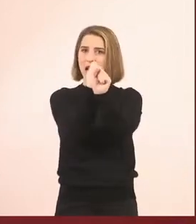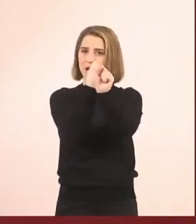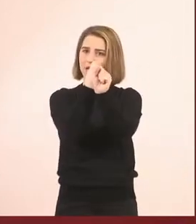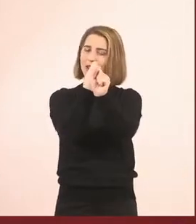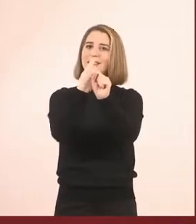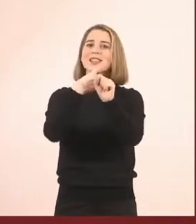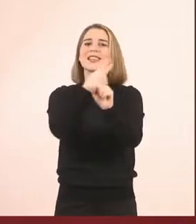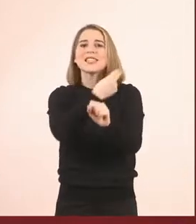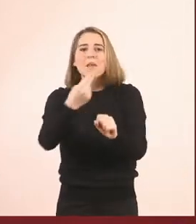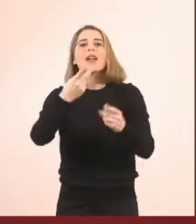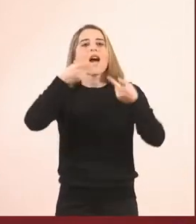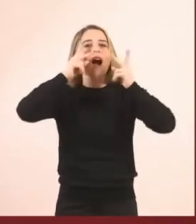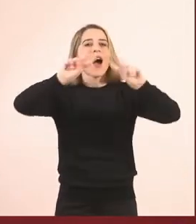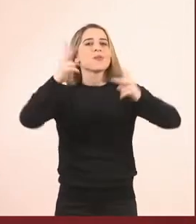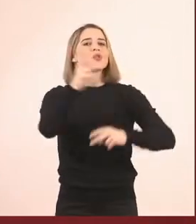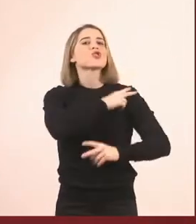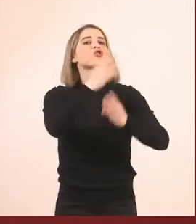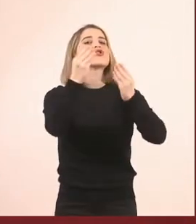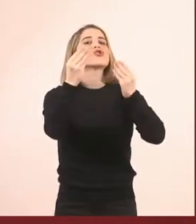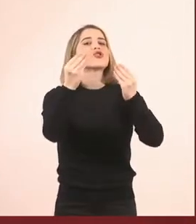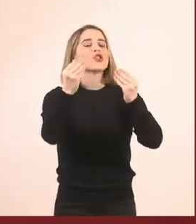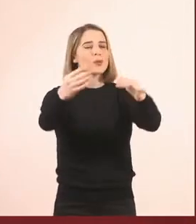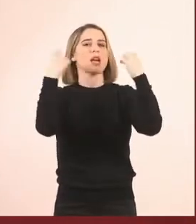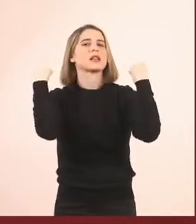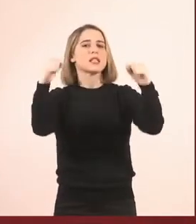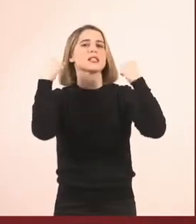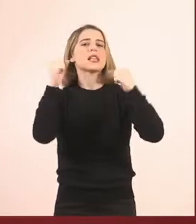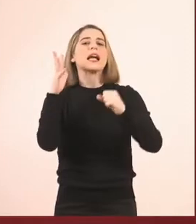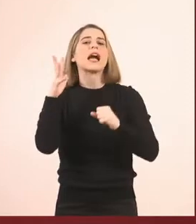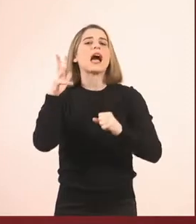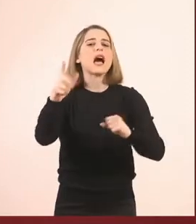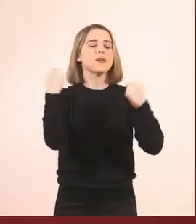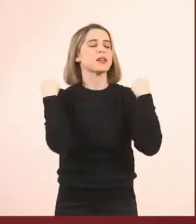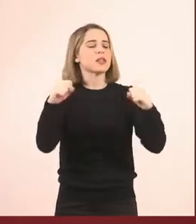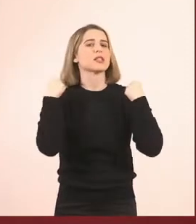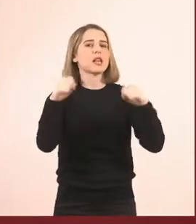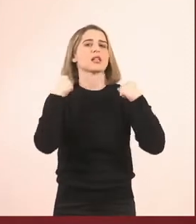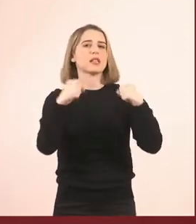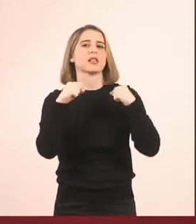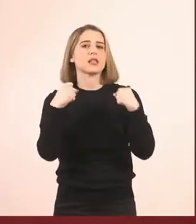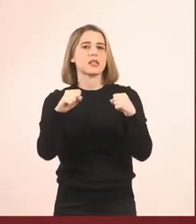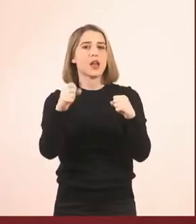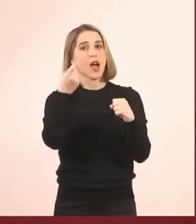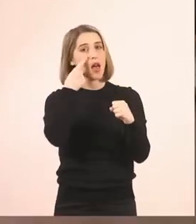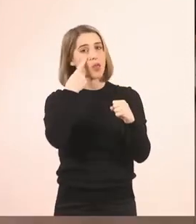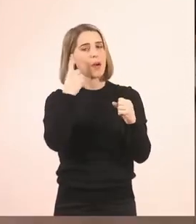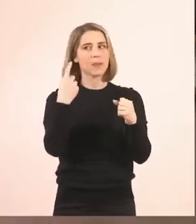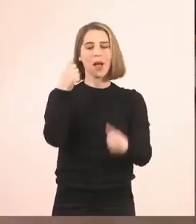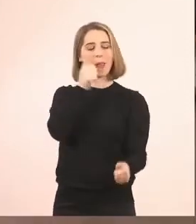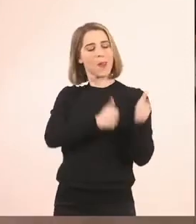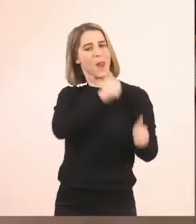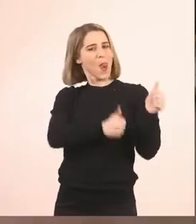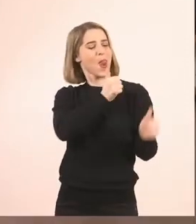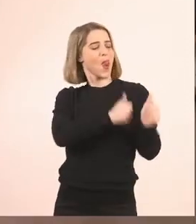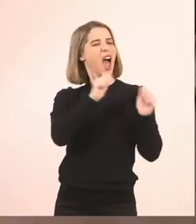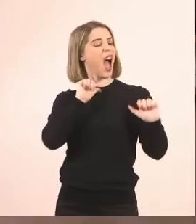μπορούμε και να πνέουμε σωστά. Και να δούμε μετά, όταν το εξασκήσετε αυτό κάθε μέρα, έστω λίγο λίγο, να δούμε αν το κάνετε μαζί με το μπαμπά ή τη μαμά ή το